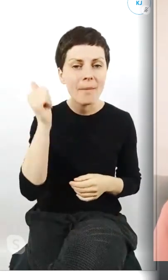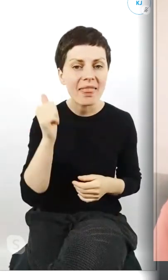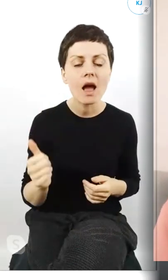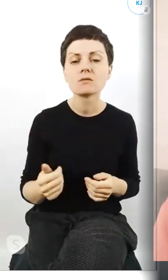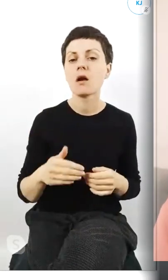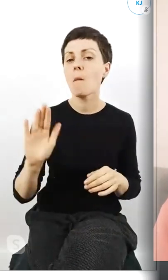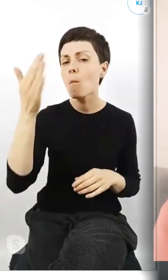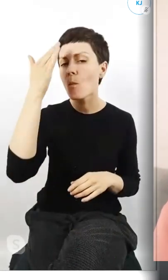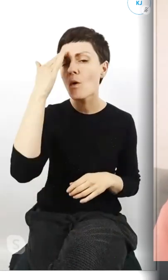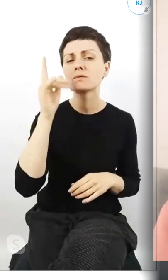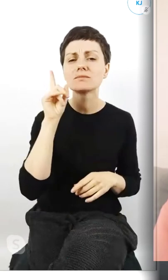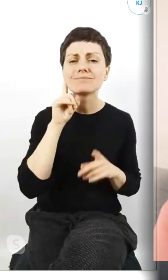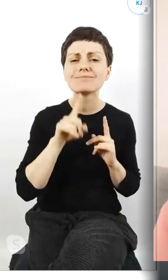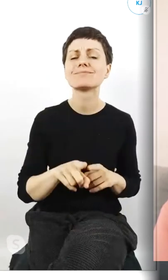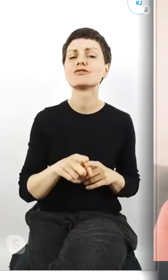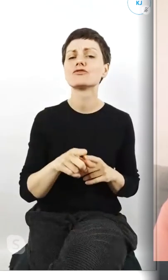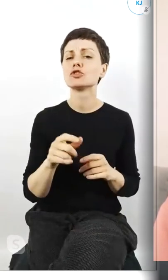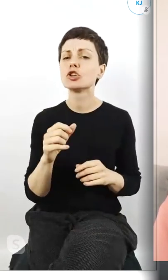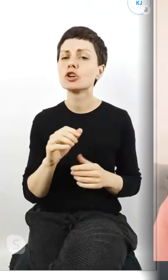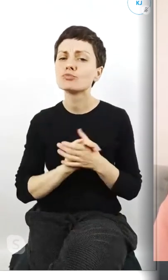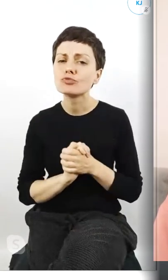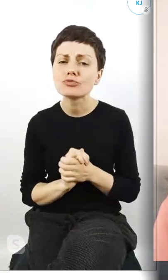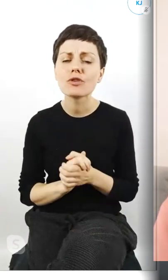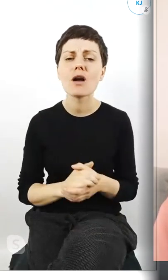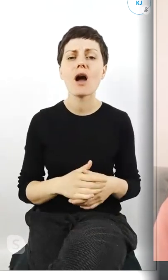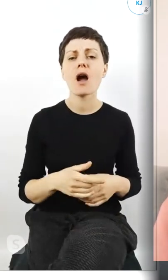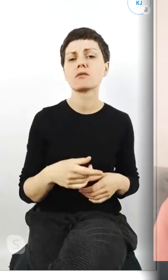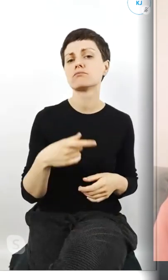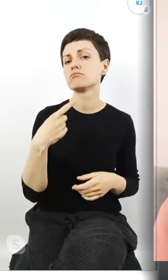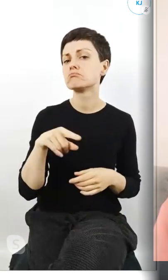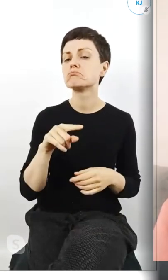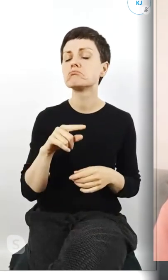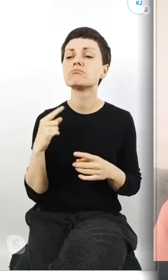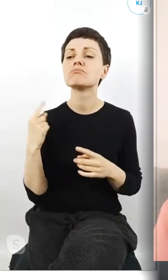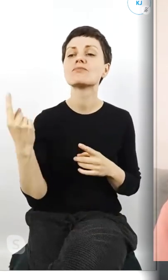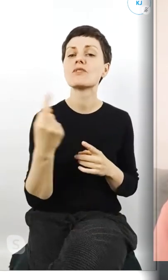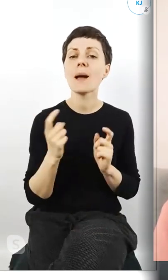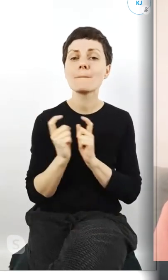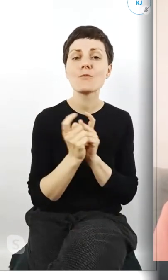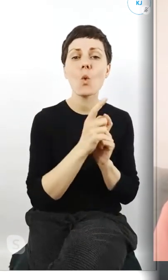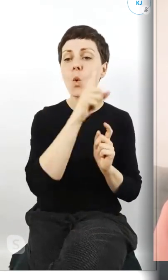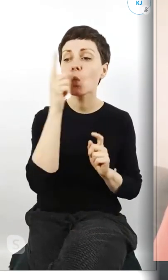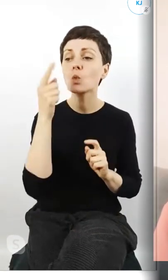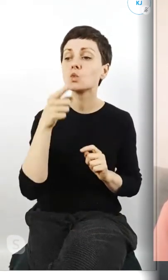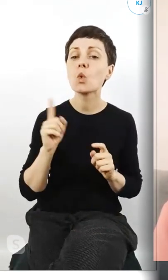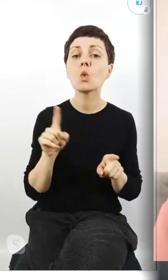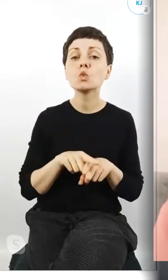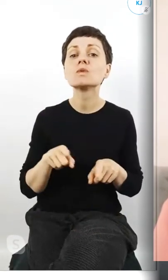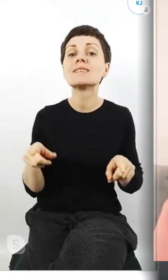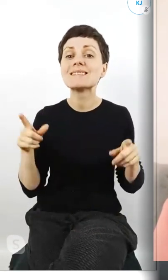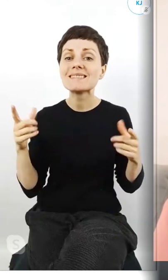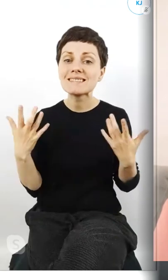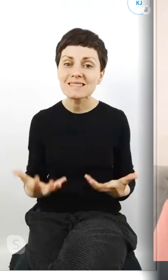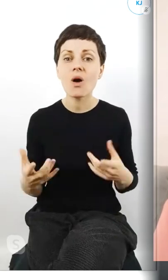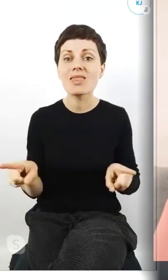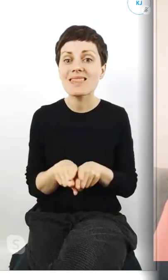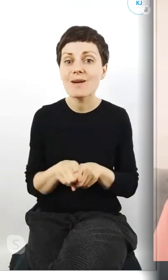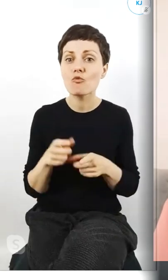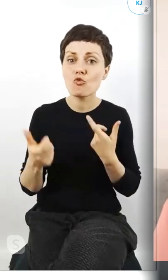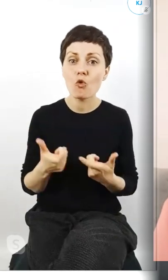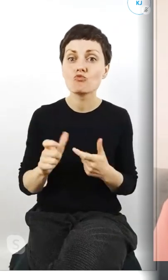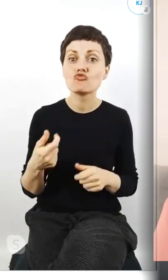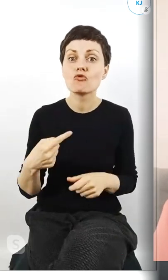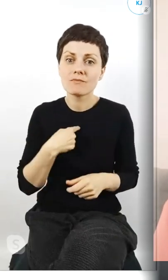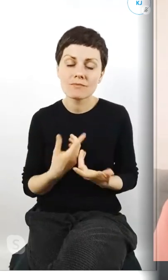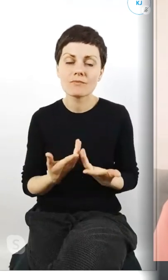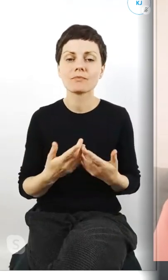prawdziwych przyjaciół i otaczać się ludźmi którzy chcą robić podobne rzeczy co co